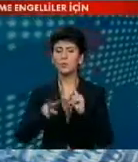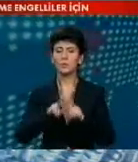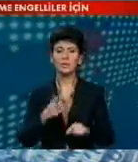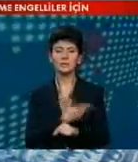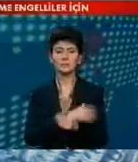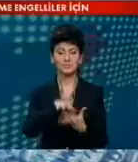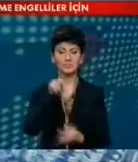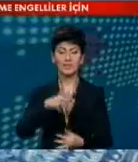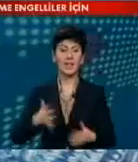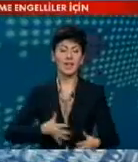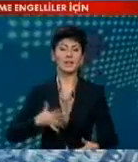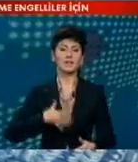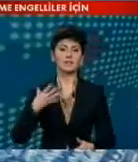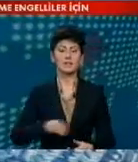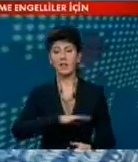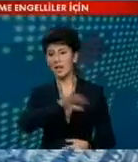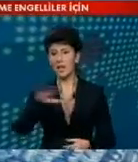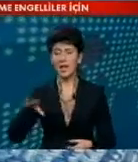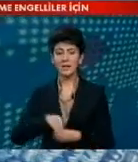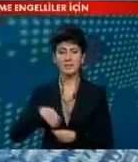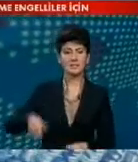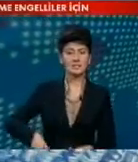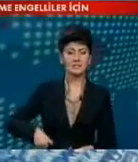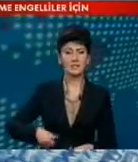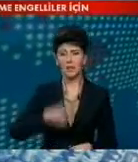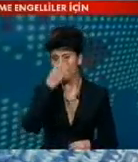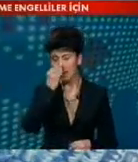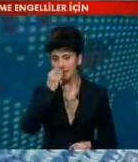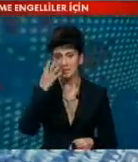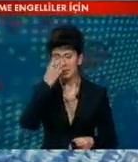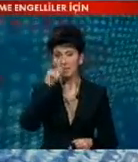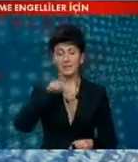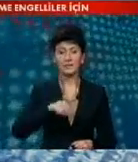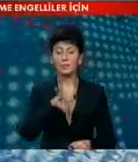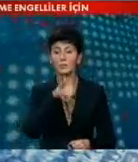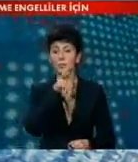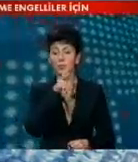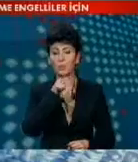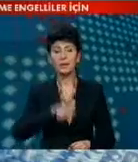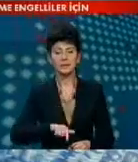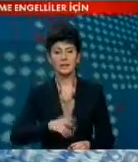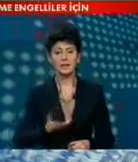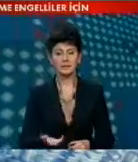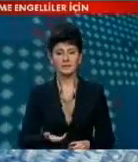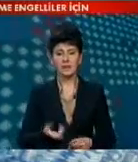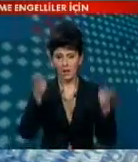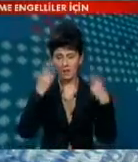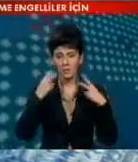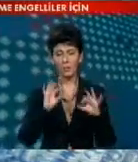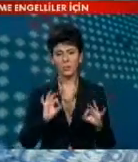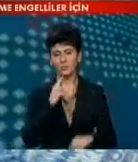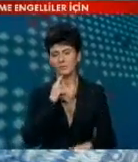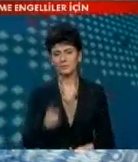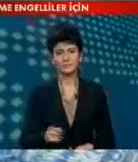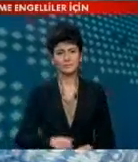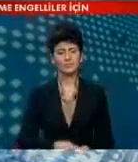oldukça heyecanlıydı. Herkes cebinde bez mendil bulundurması gerekir. Çünkü gülmekten gözyaşları akacak